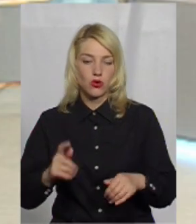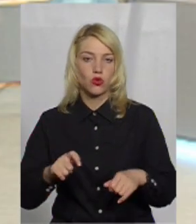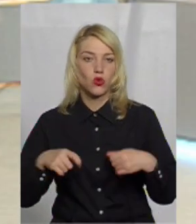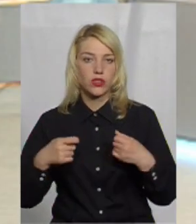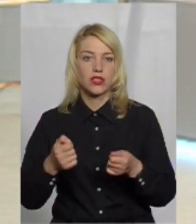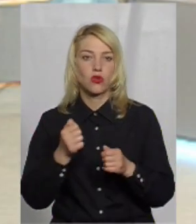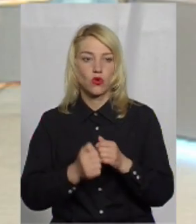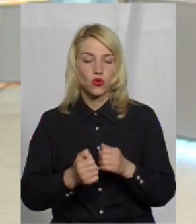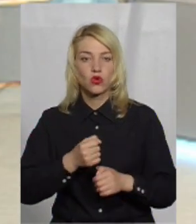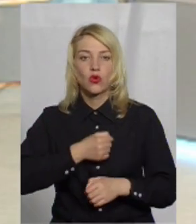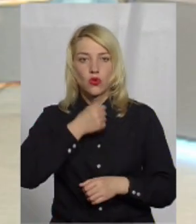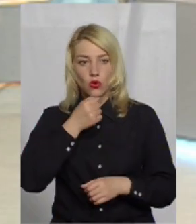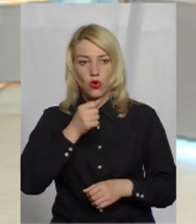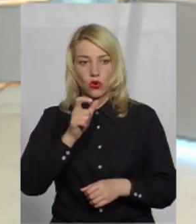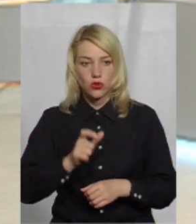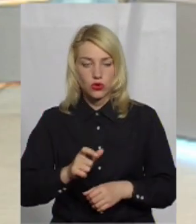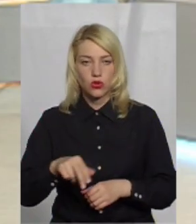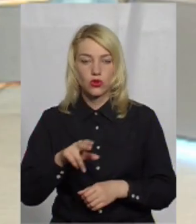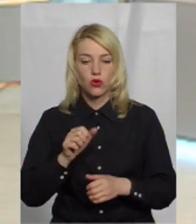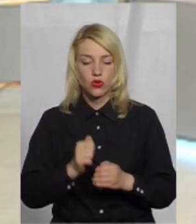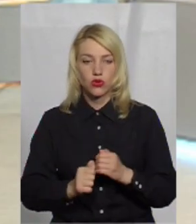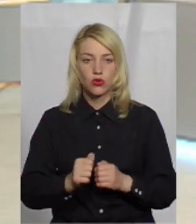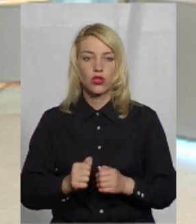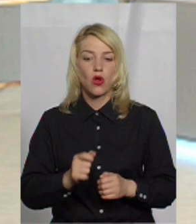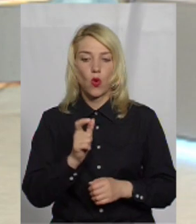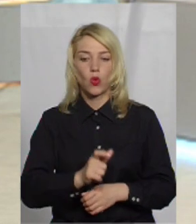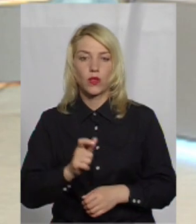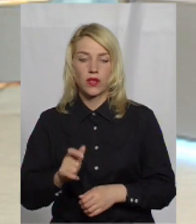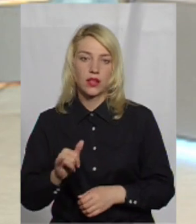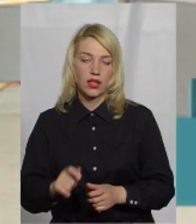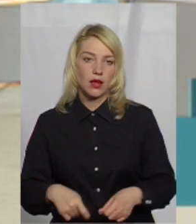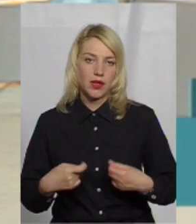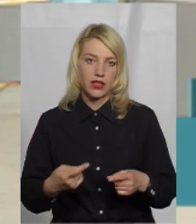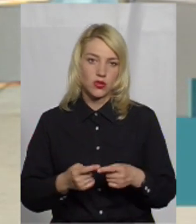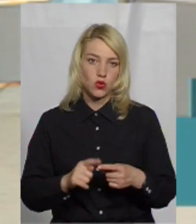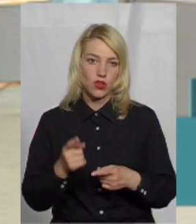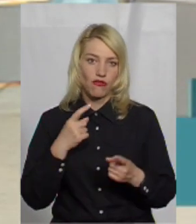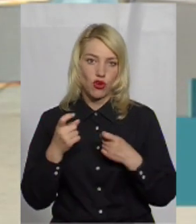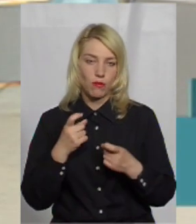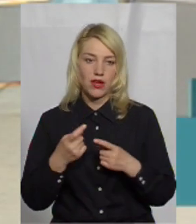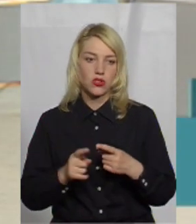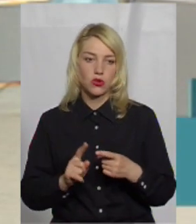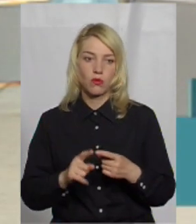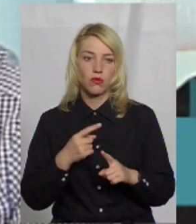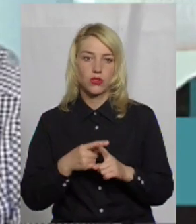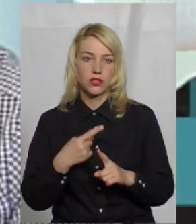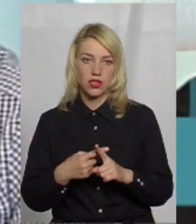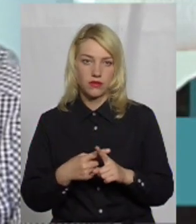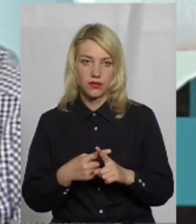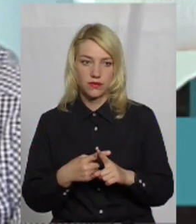кожного дорослого, до кожної людини і передасть ту інформацію, ту позитив і,